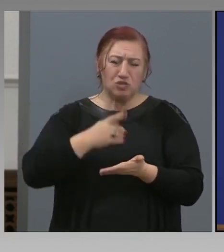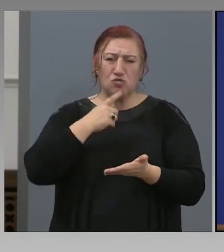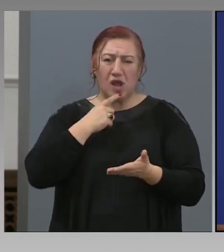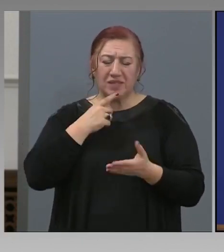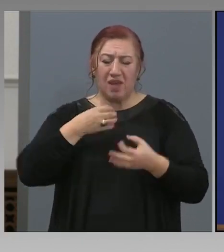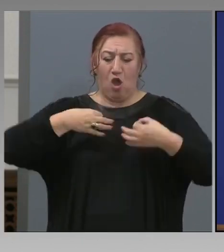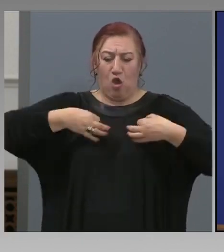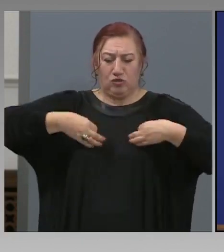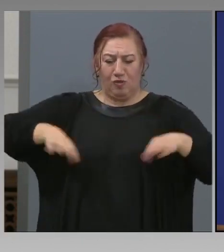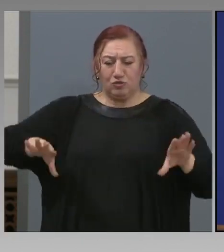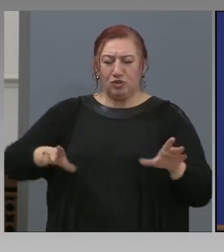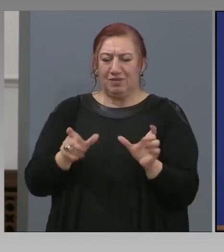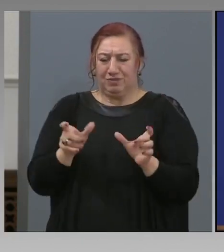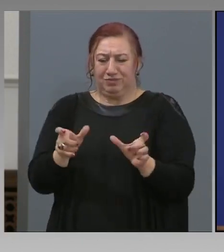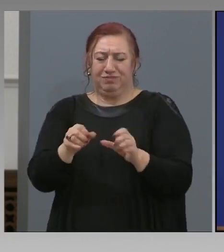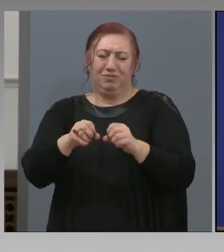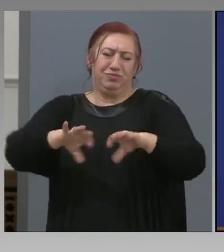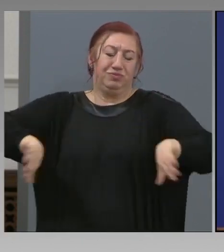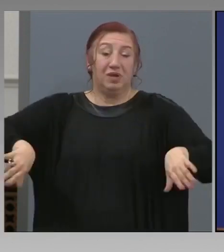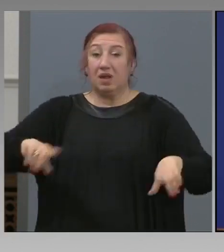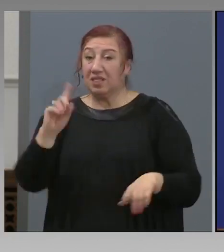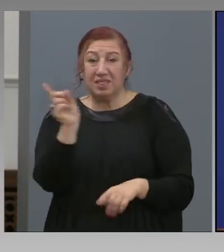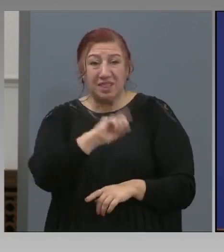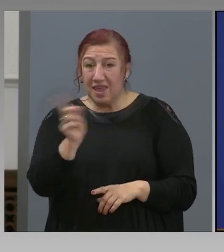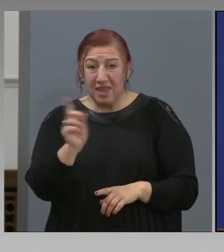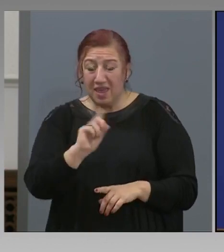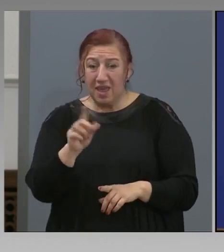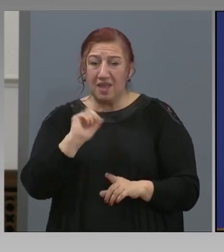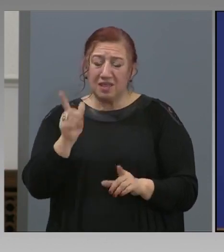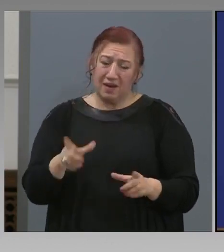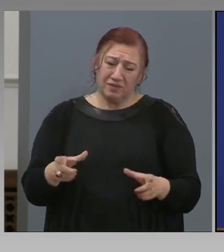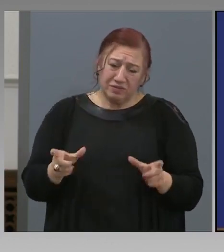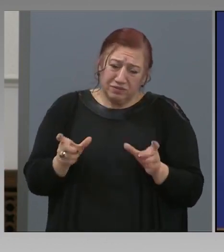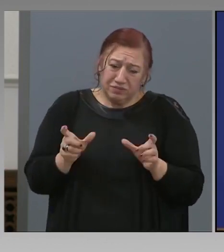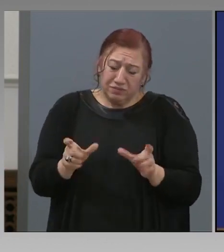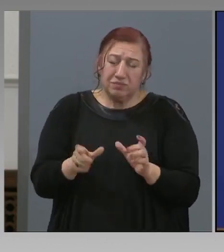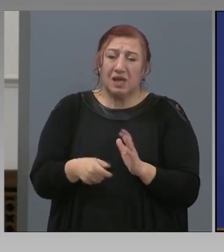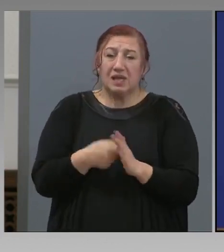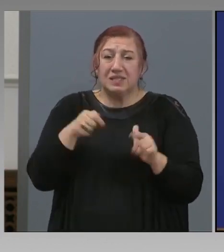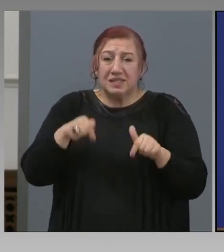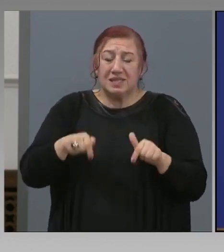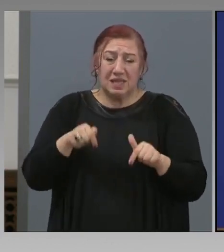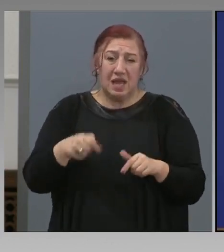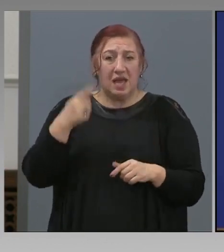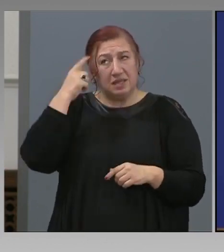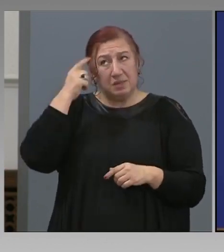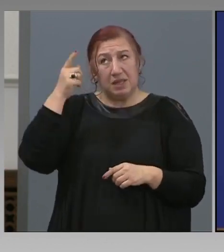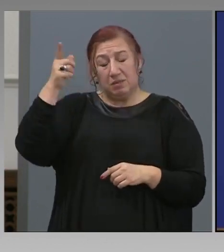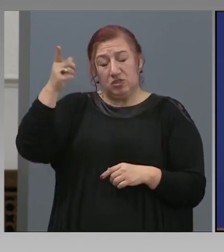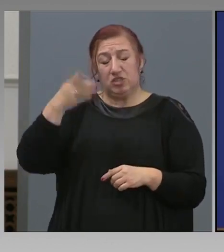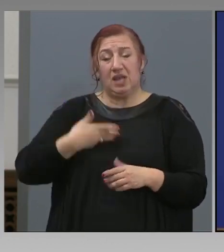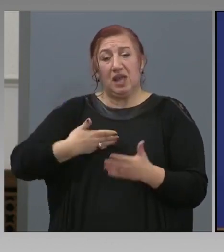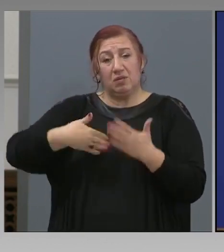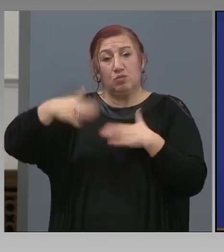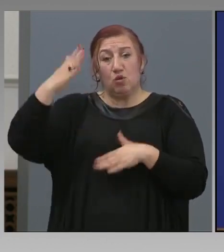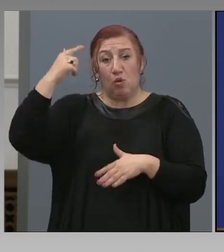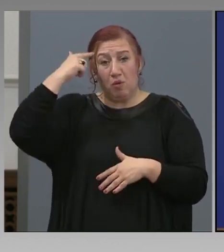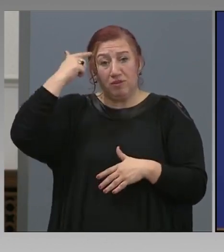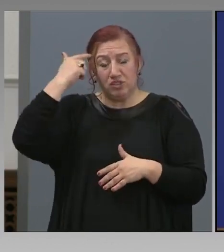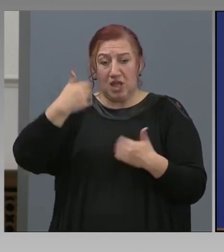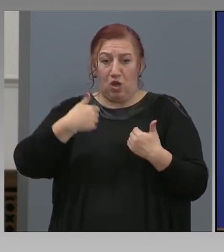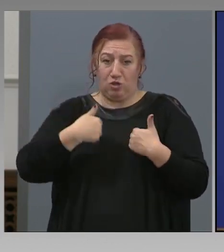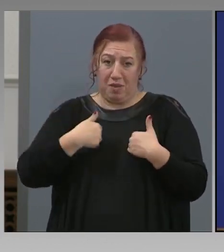мерки. Аз читам, че тя е по-компетентна от мене и от някой съсед. Прива.